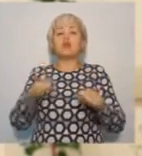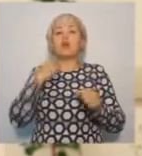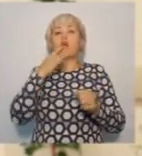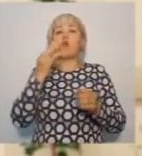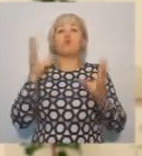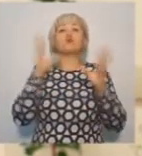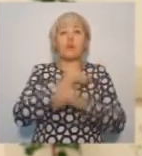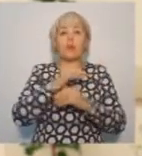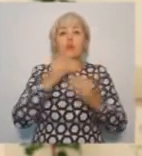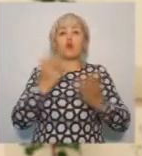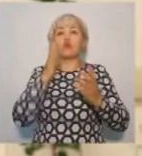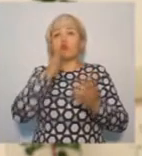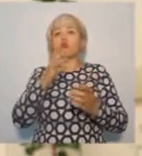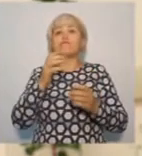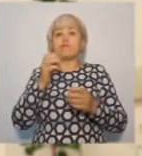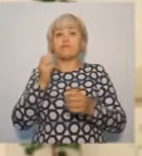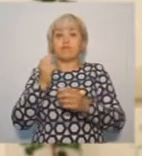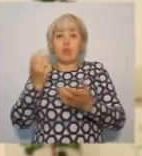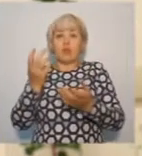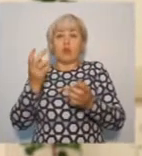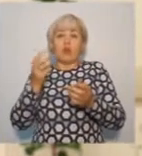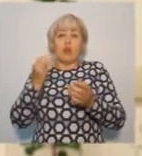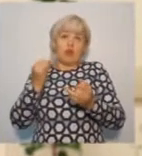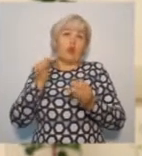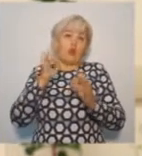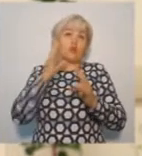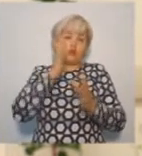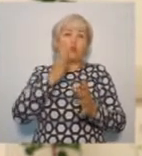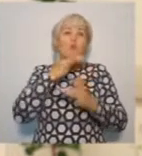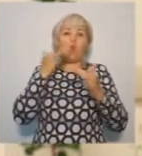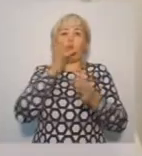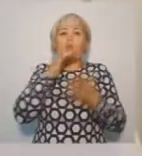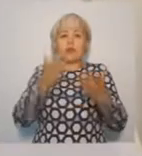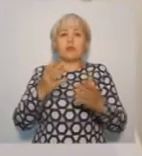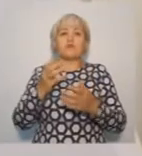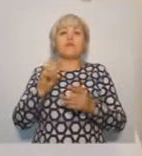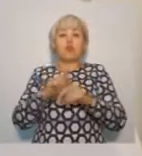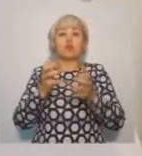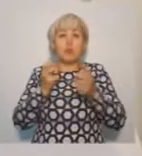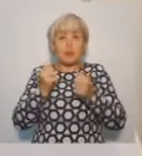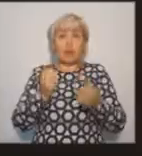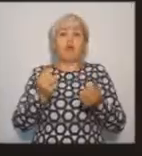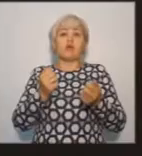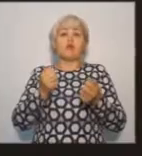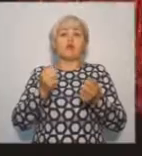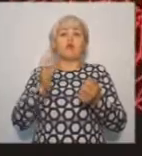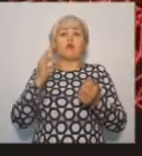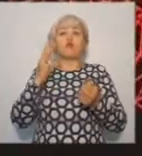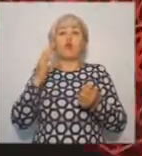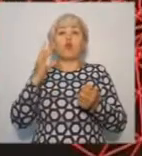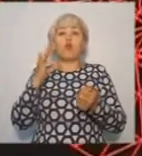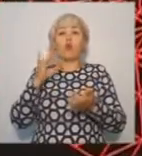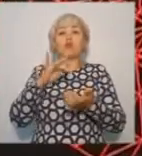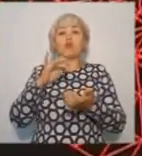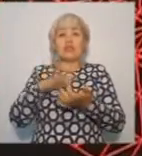успехе, который достигнут, и он будет многолетним. Применяется в окружном онкоцентре и